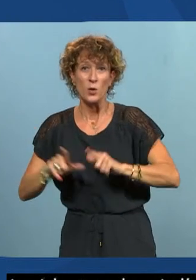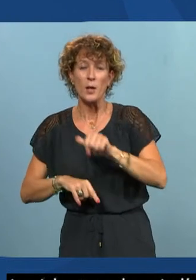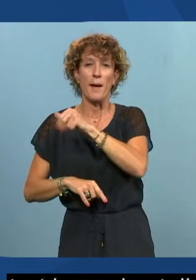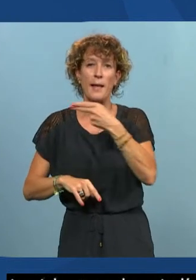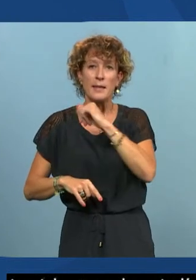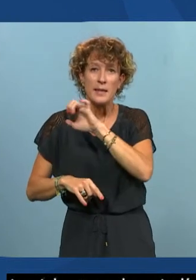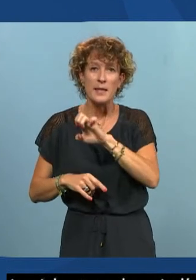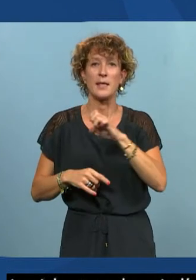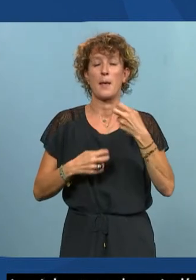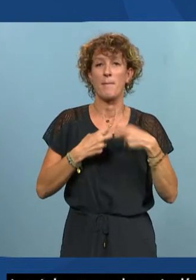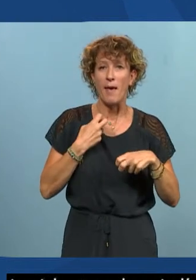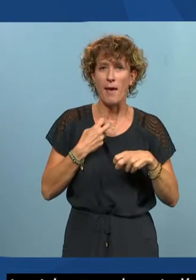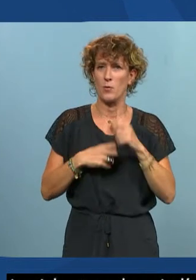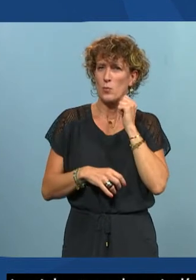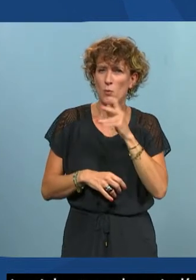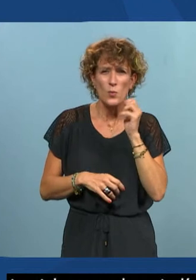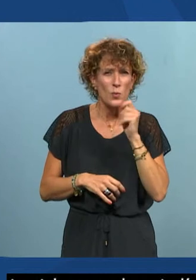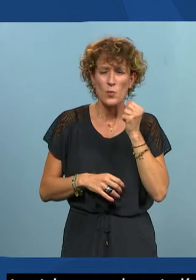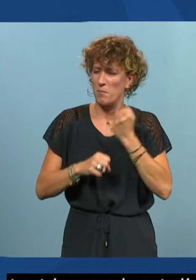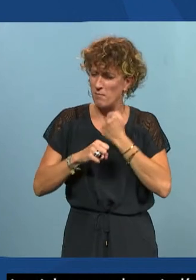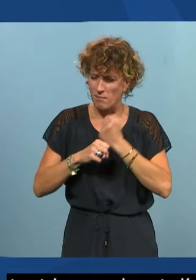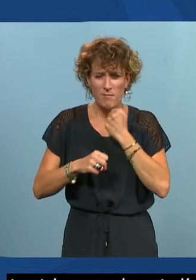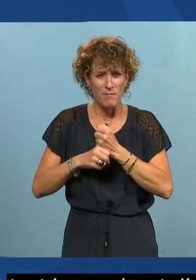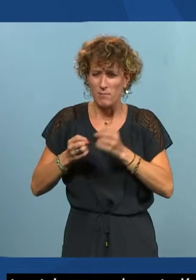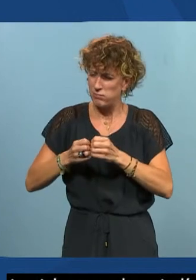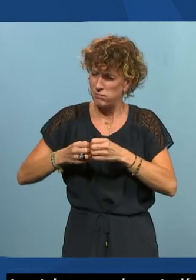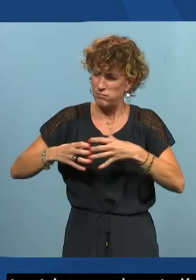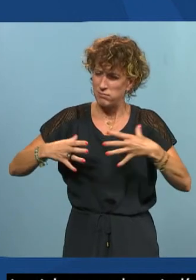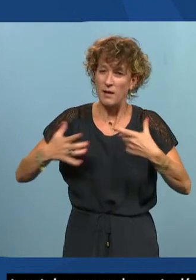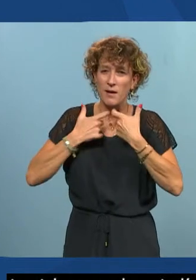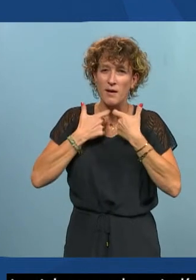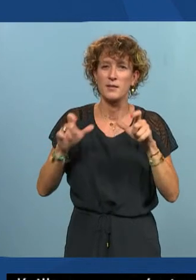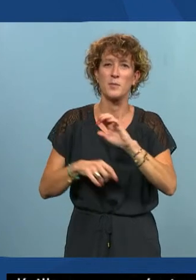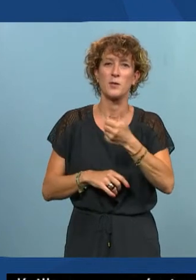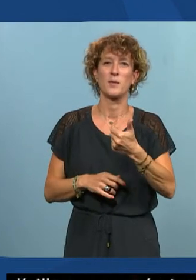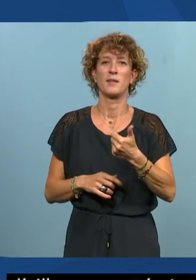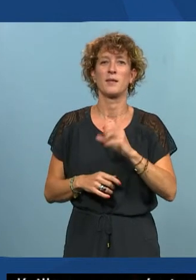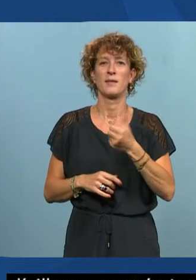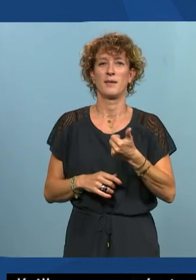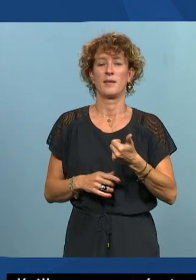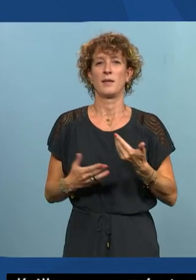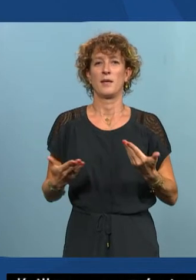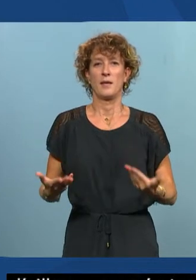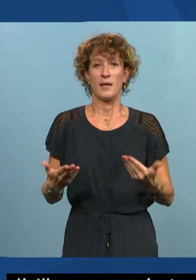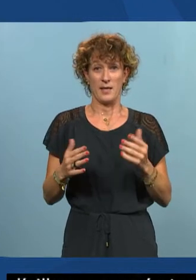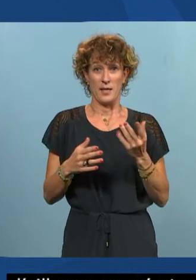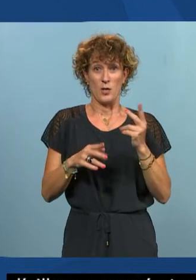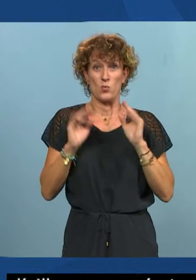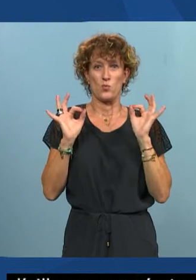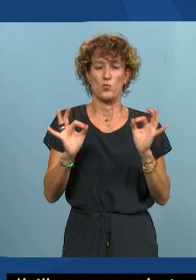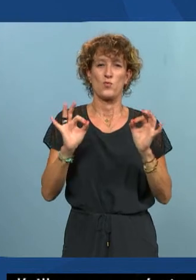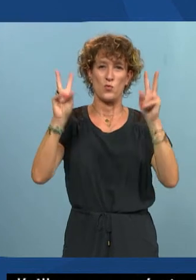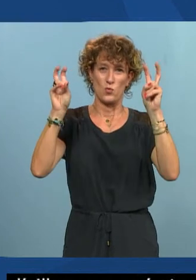comme Pierre, qui au quotidien travaillent pour développer l'accessibilité numérique. Et justement, dans le nom de la direction, il y a